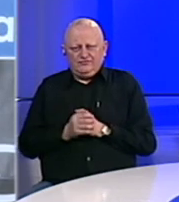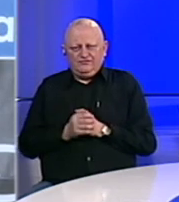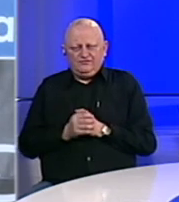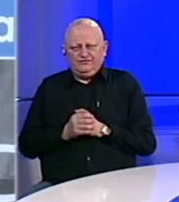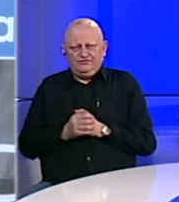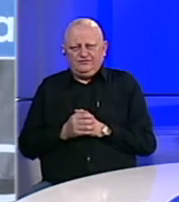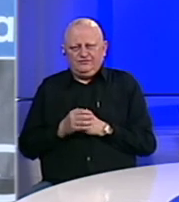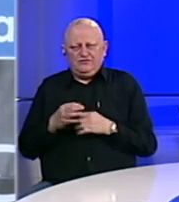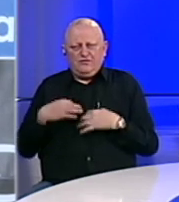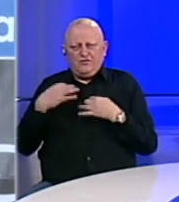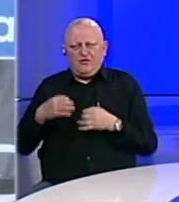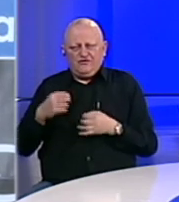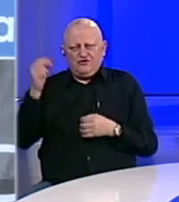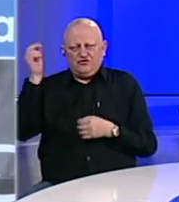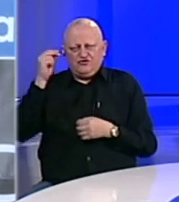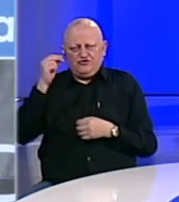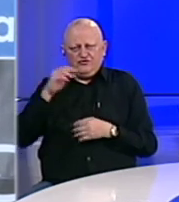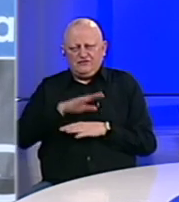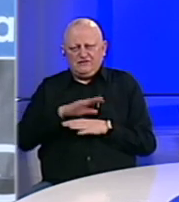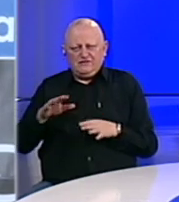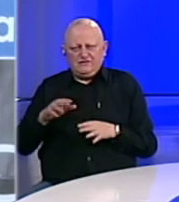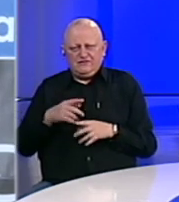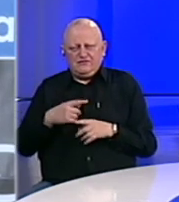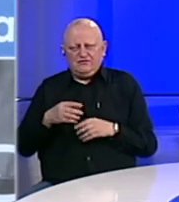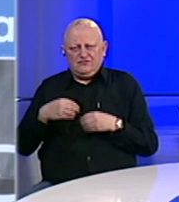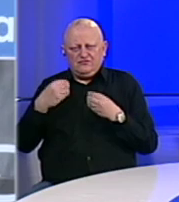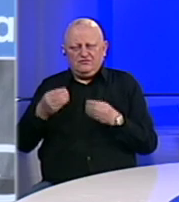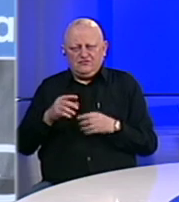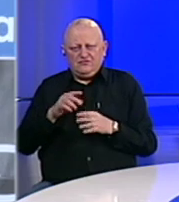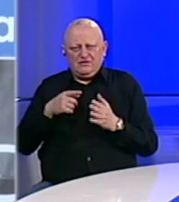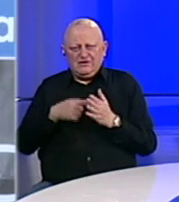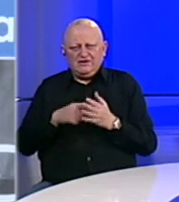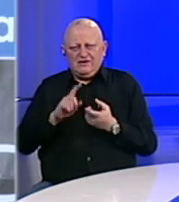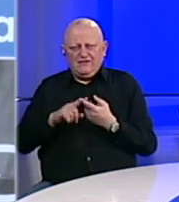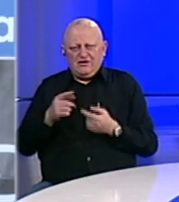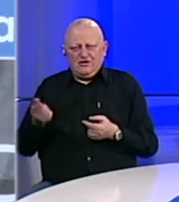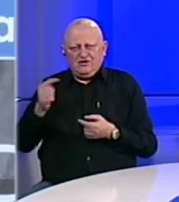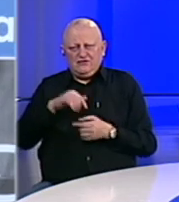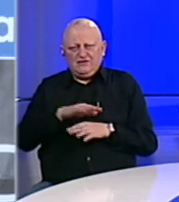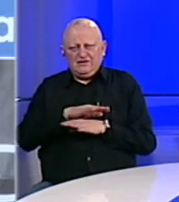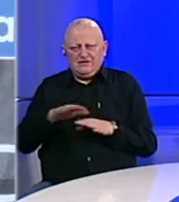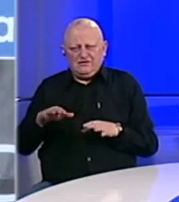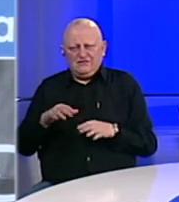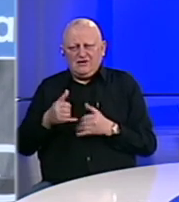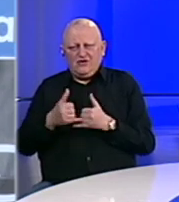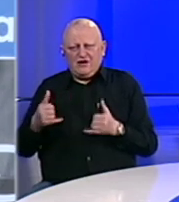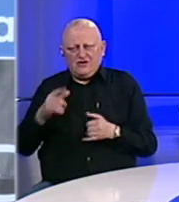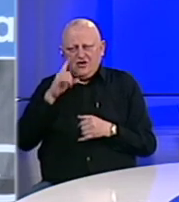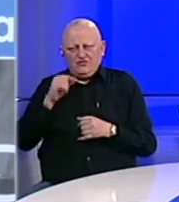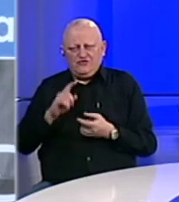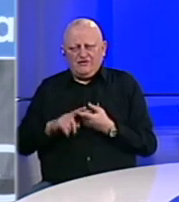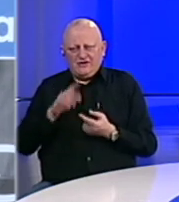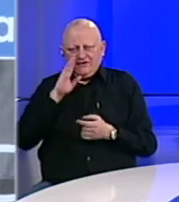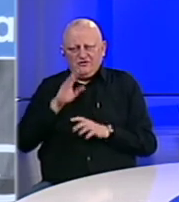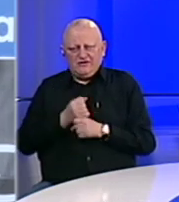profesionalno, stručno, bit će svi uobzireni. Uglavnom cilje je da federacija dođe do svakog grada, do svake opštine u